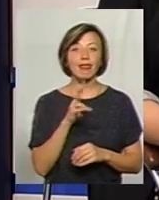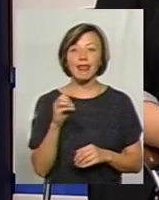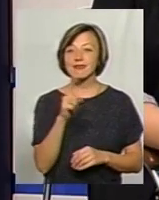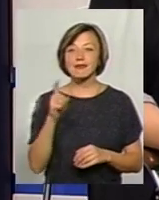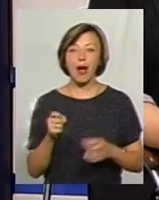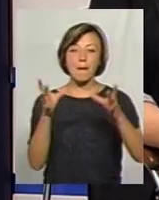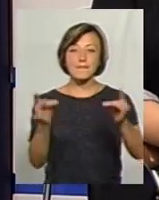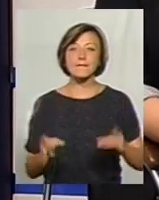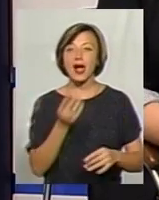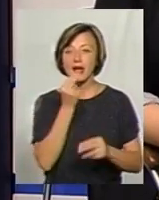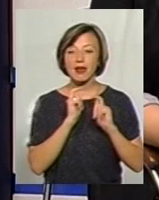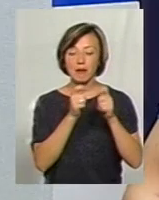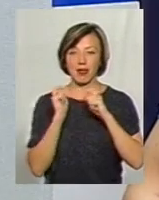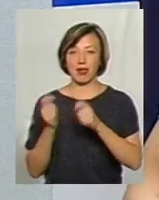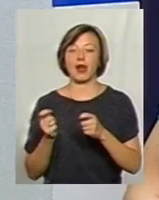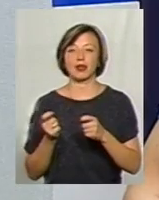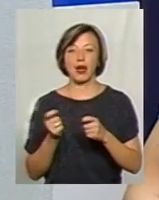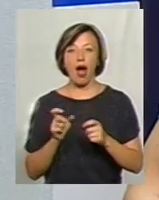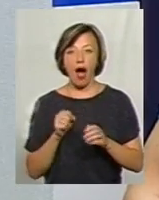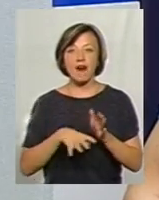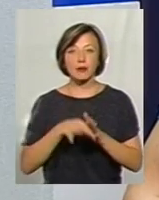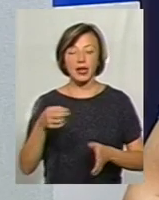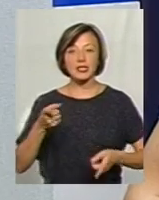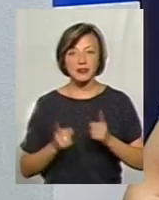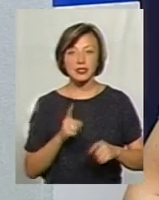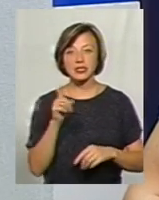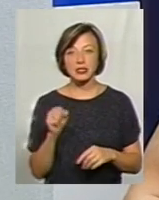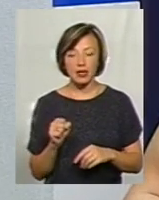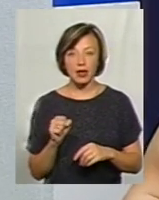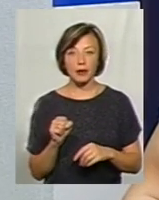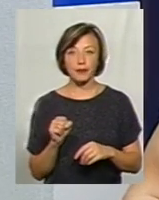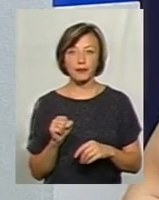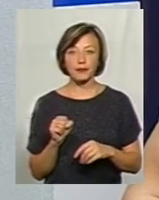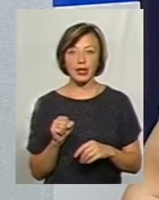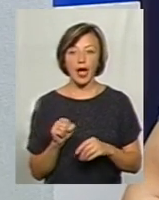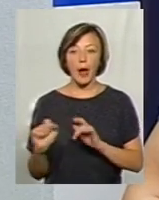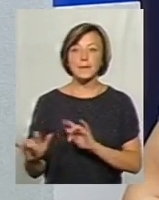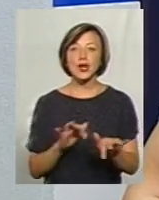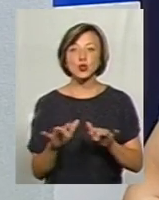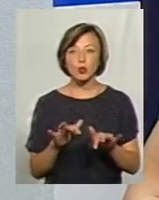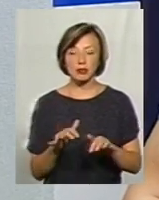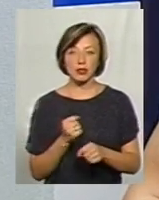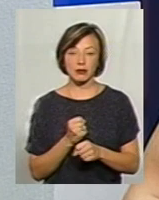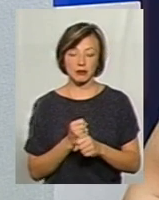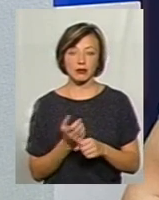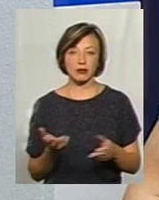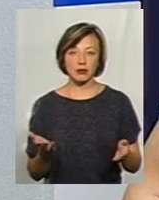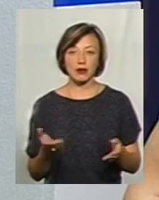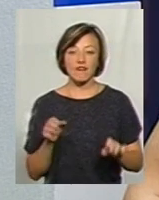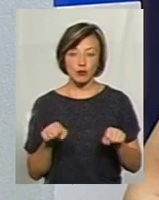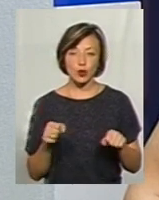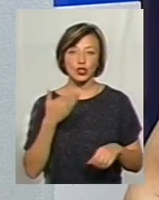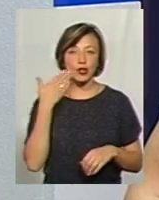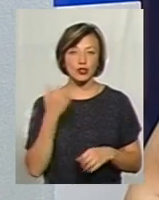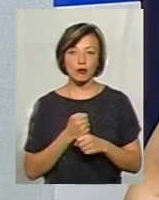какие-то, не за подарки, как вы говорите, выбирали действительно за те, допустим, поступки, которые они совершают. Да, возможно,